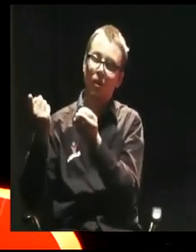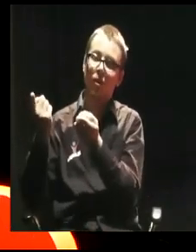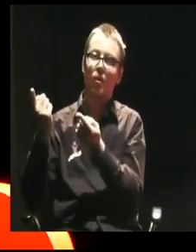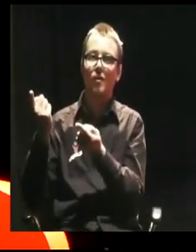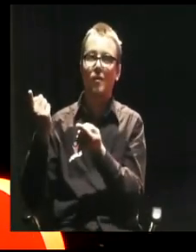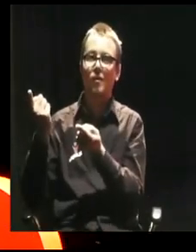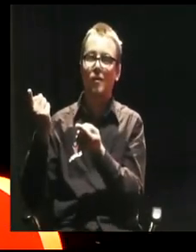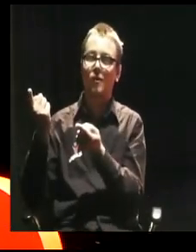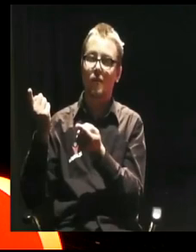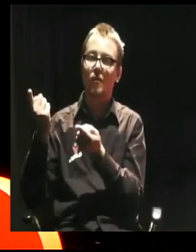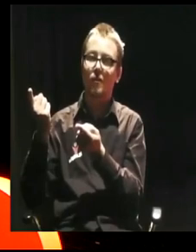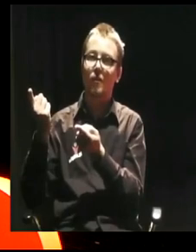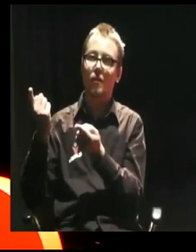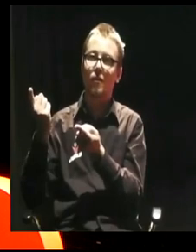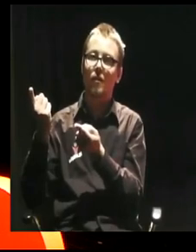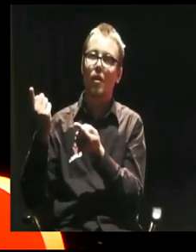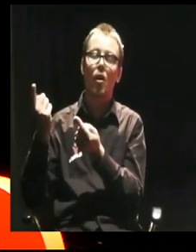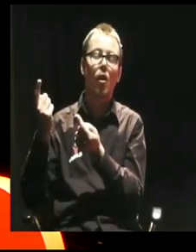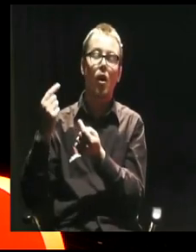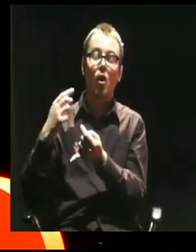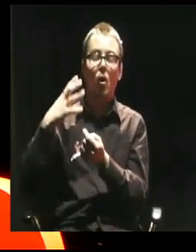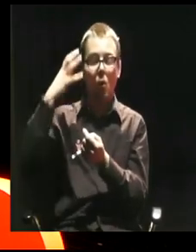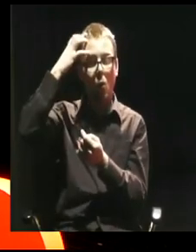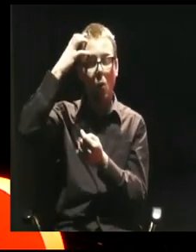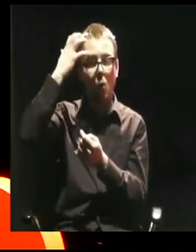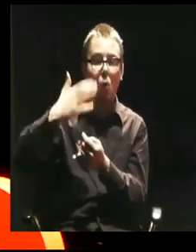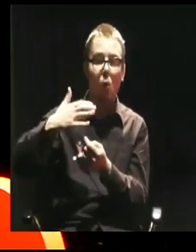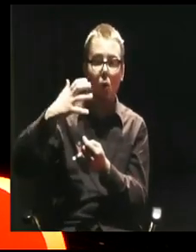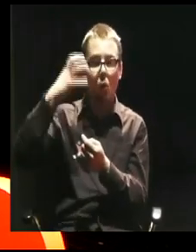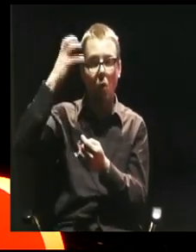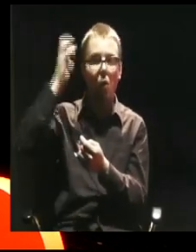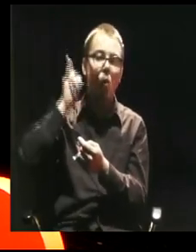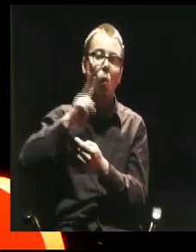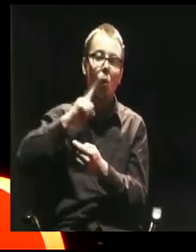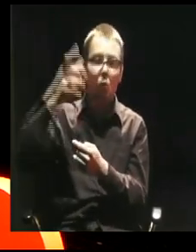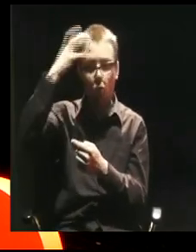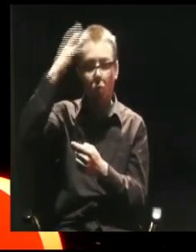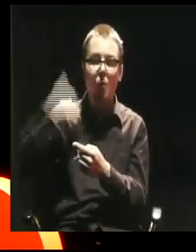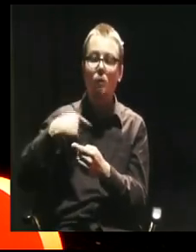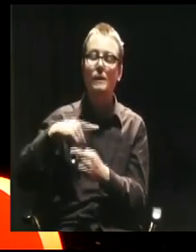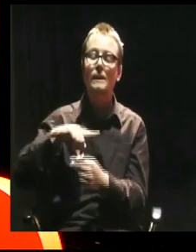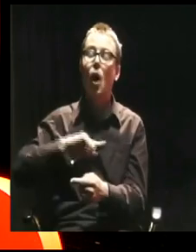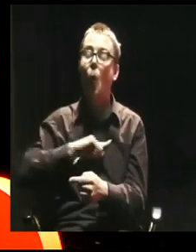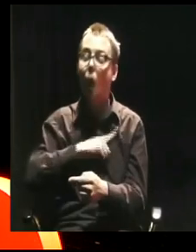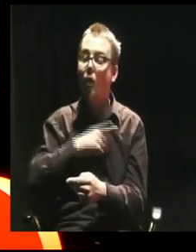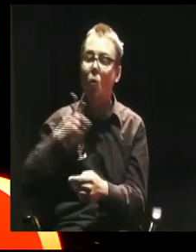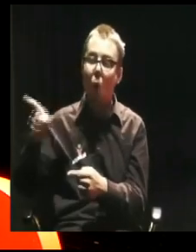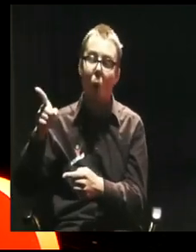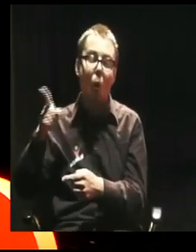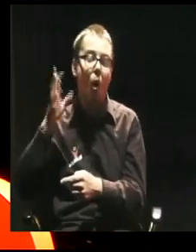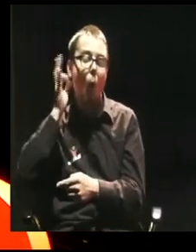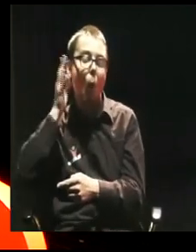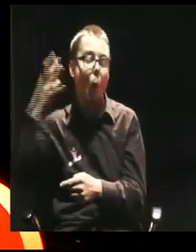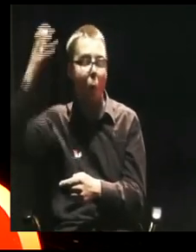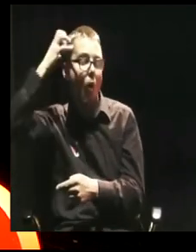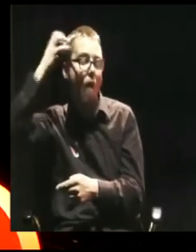ona miała ze stu, ale był w niej przeogromnie zakochany i gdyby nie to, że był w niej ogromnie zakochany i umyślił sobie, że ona o nim cały czas